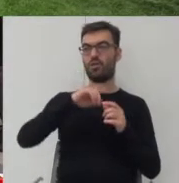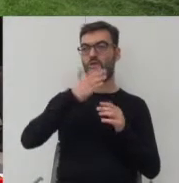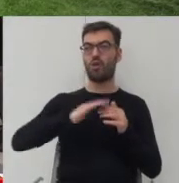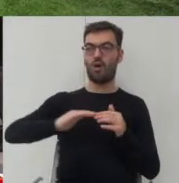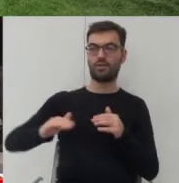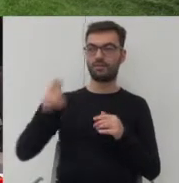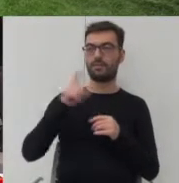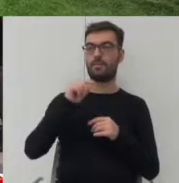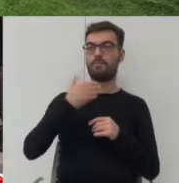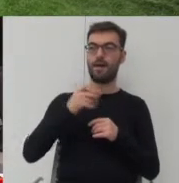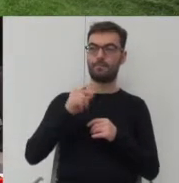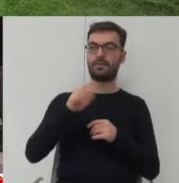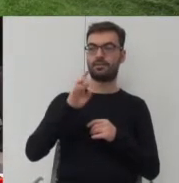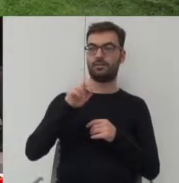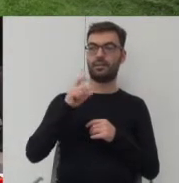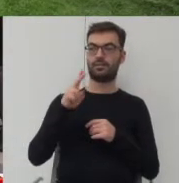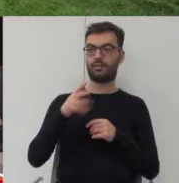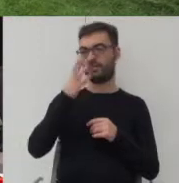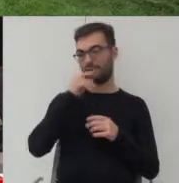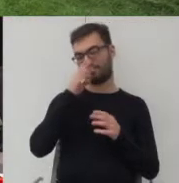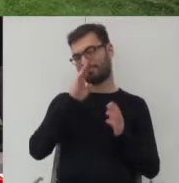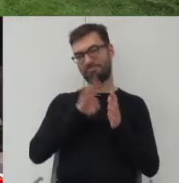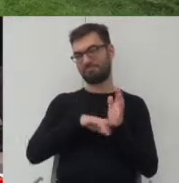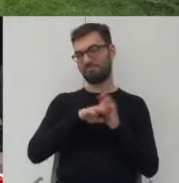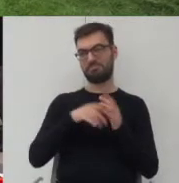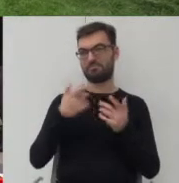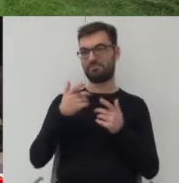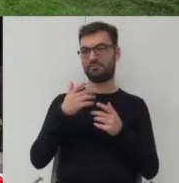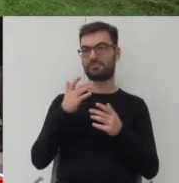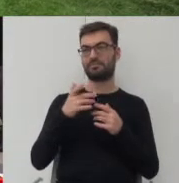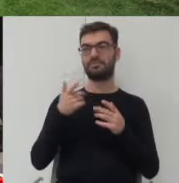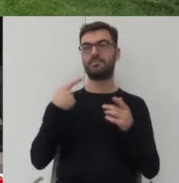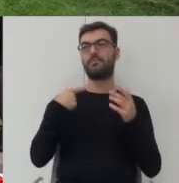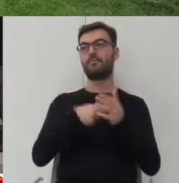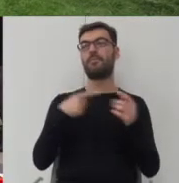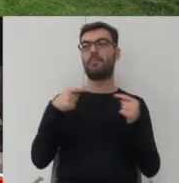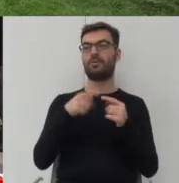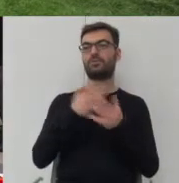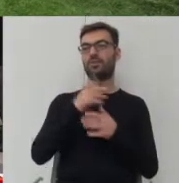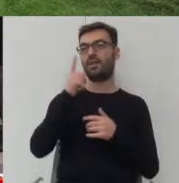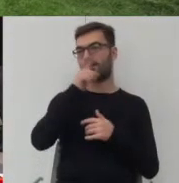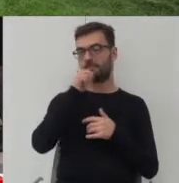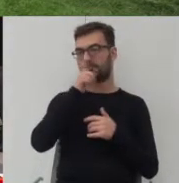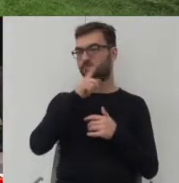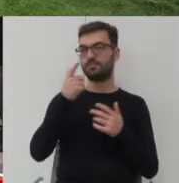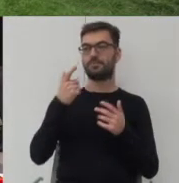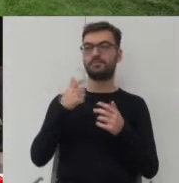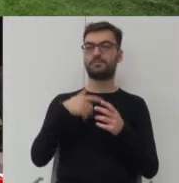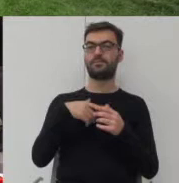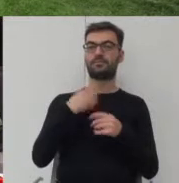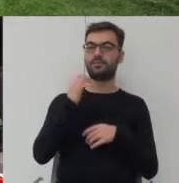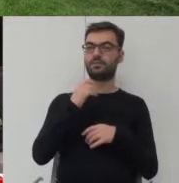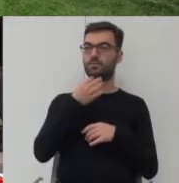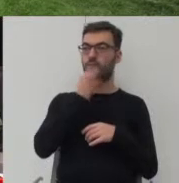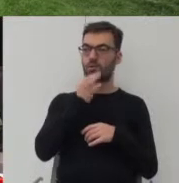która nazywa się pump track. Pozornie wydaje się, że jest to dyscyplina dedykowana nastolatkom, którzy na specjalnych takich